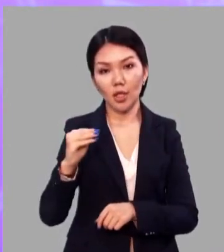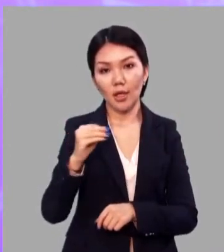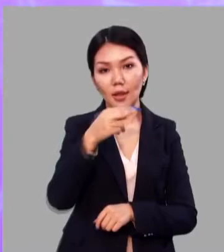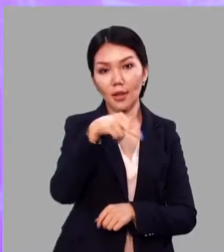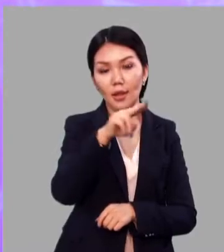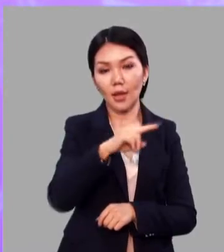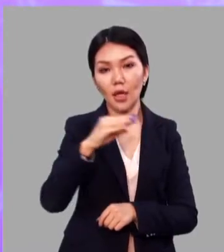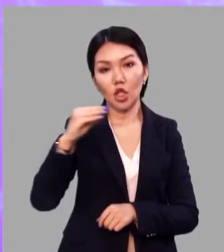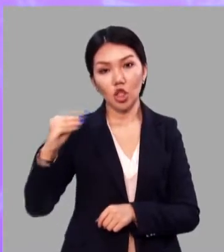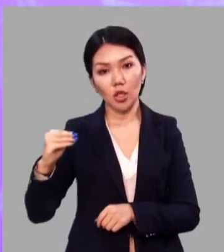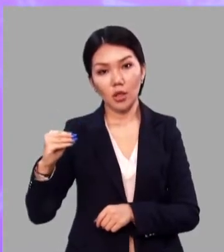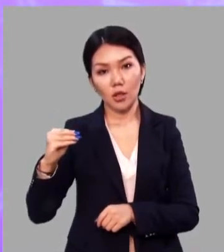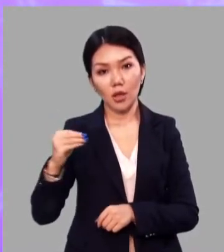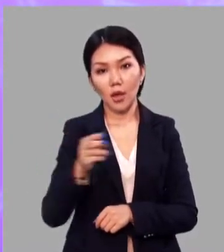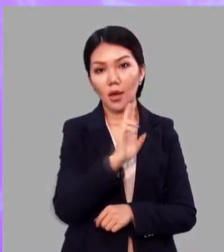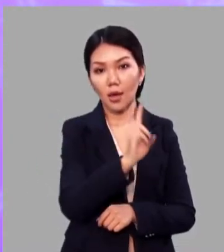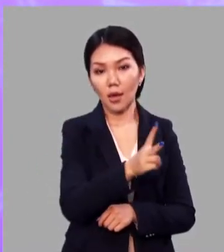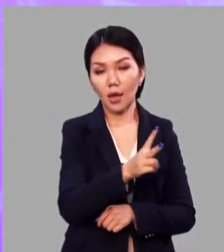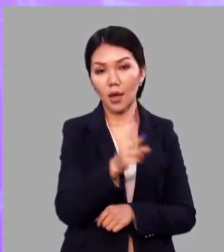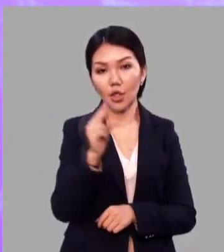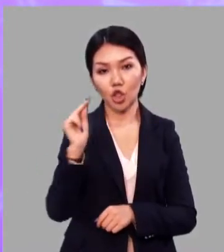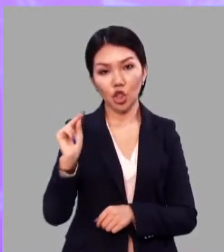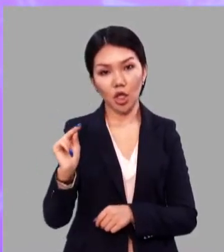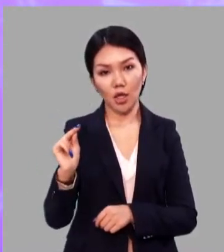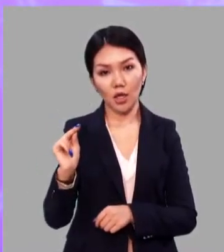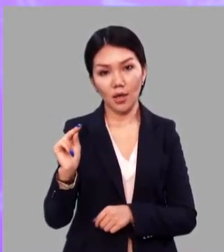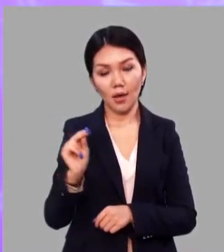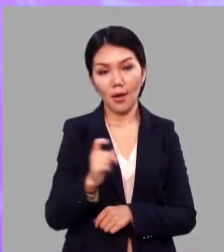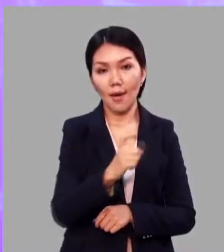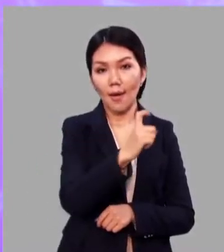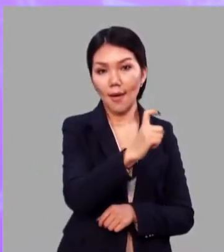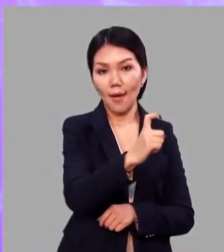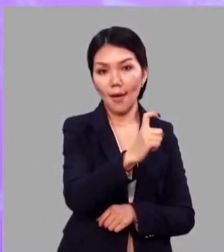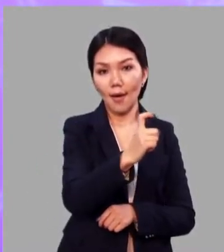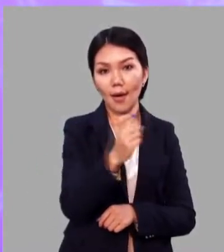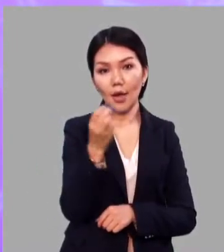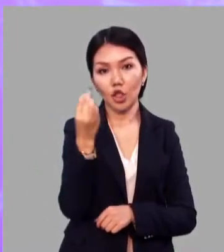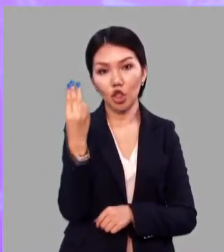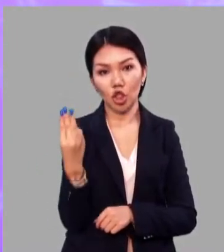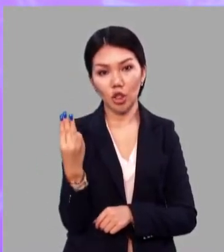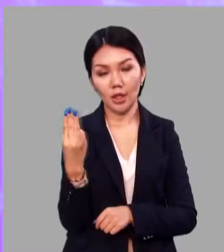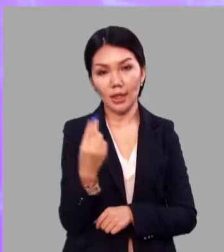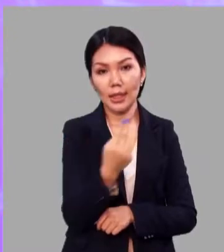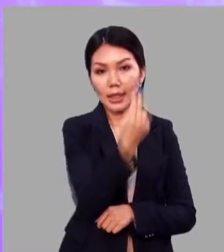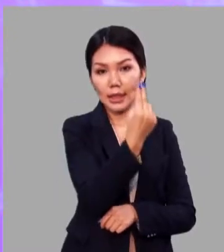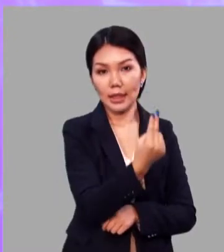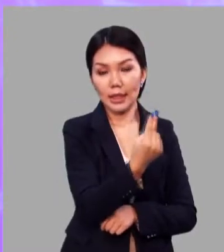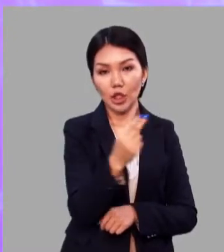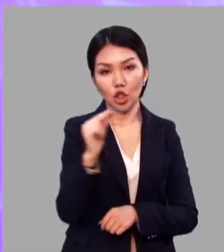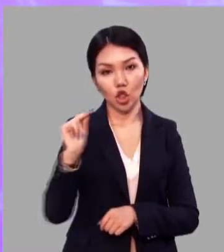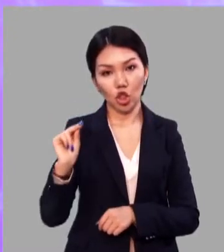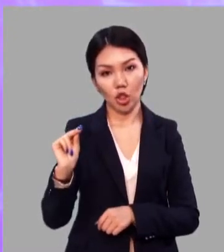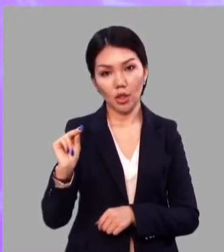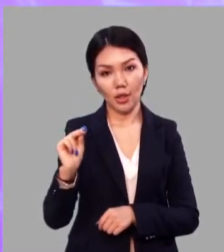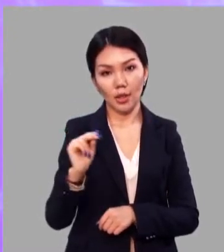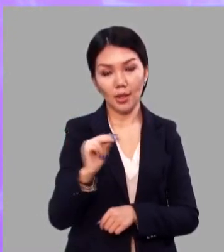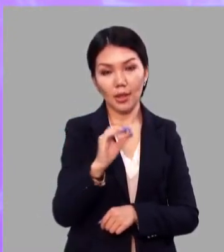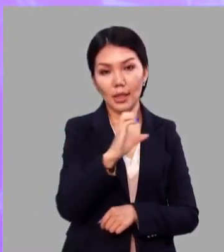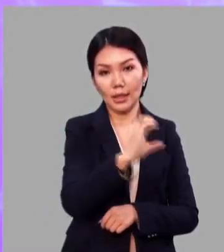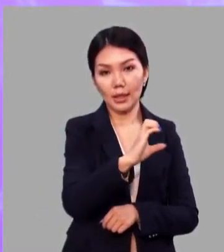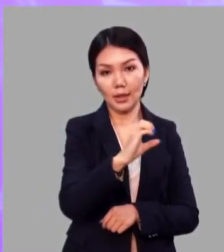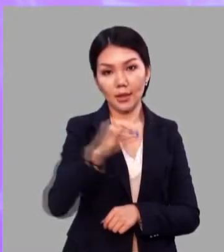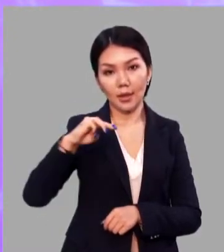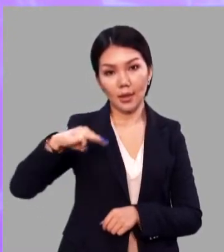ж, д, ж, к, ч, х, ш, ц, ч,